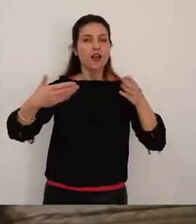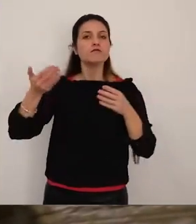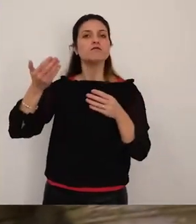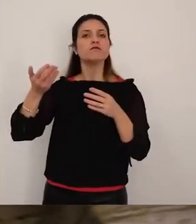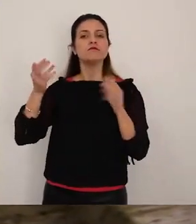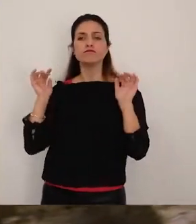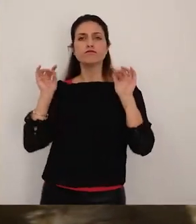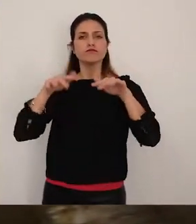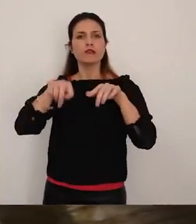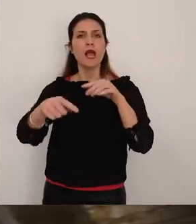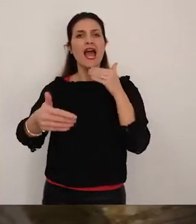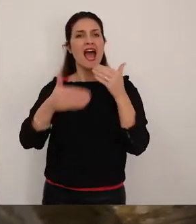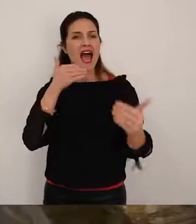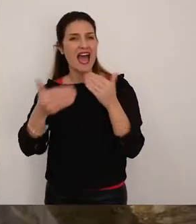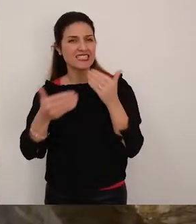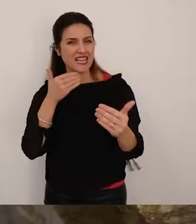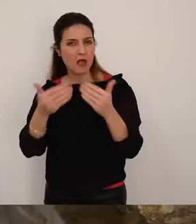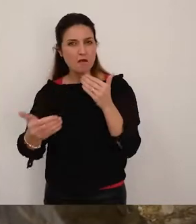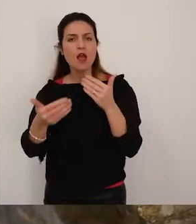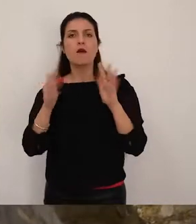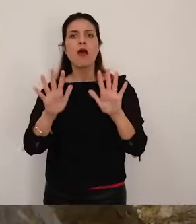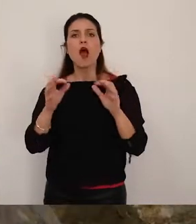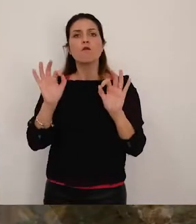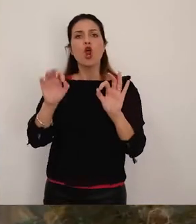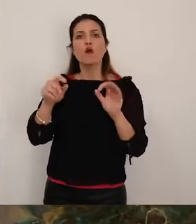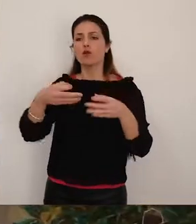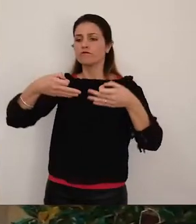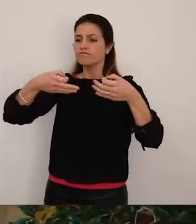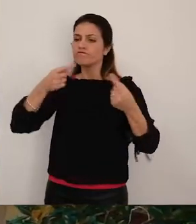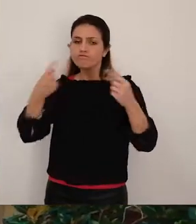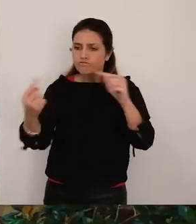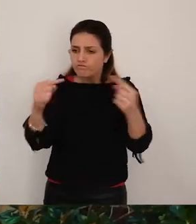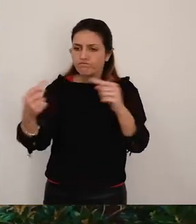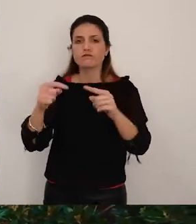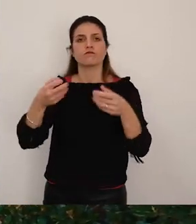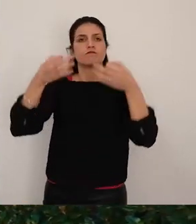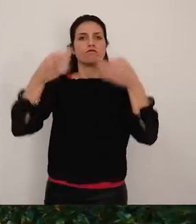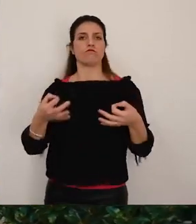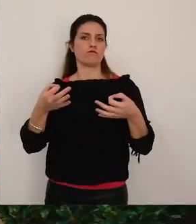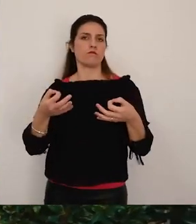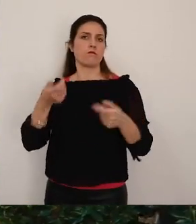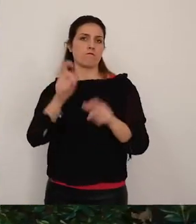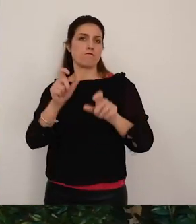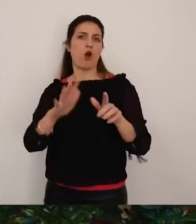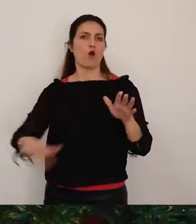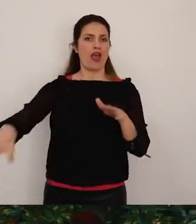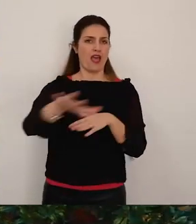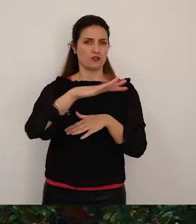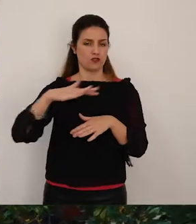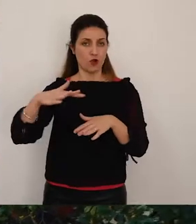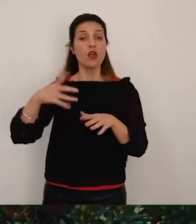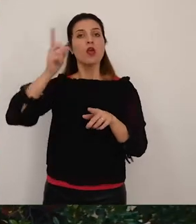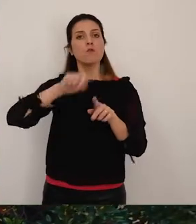per pubblici parlamenti, dove si prendevano decisioni di interesse collettivo. Esso era anche un luogo di